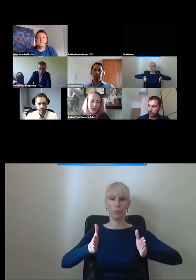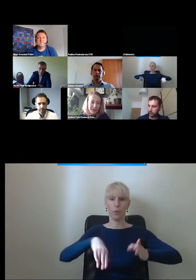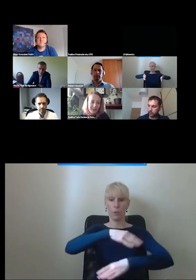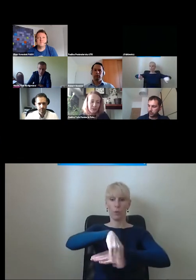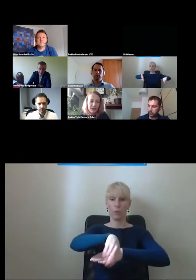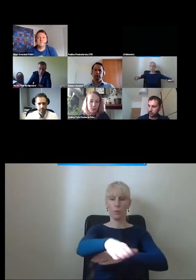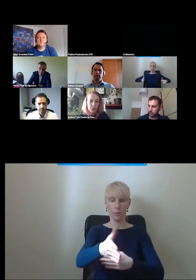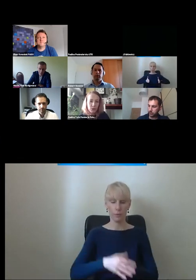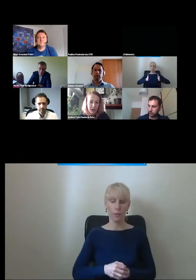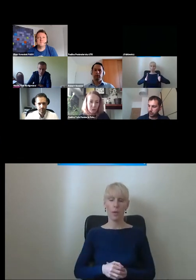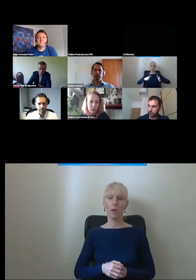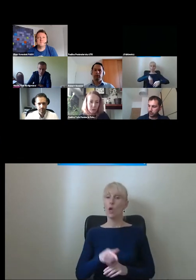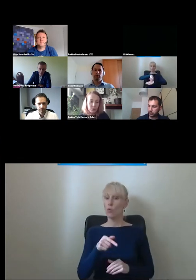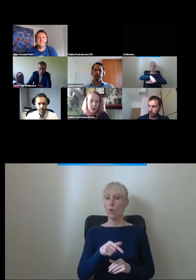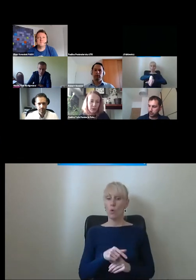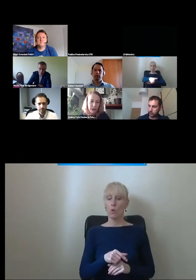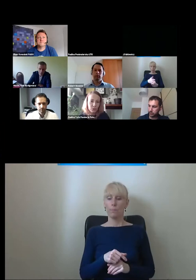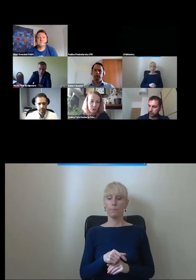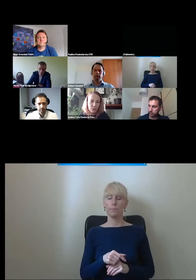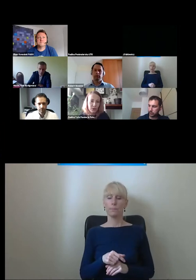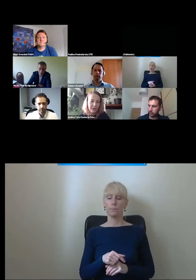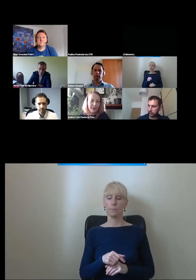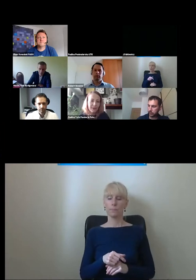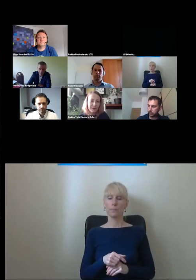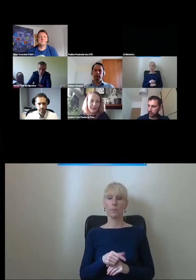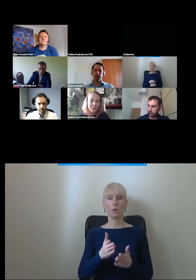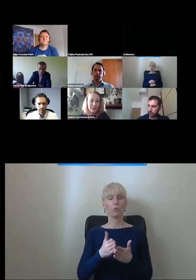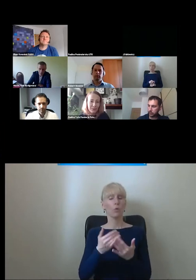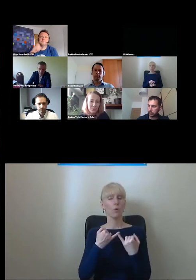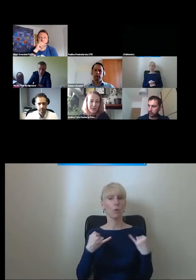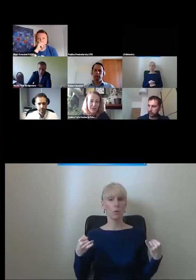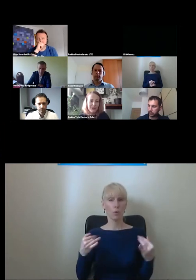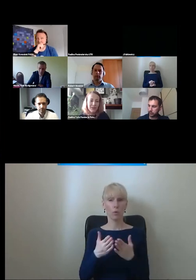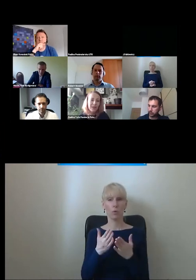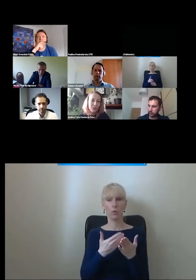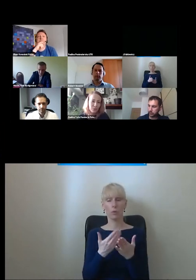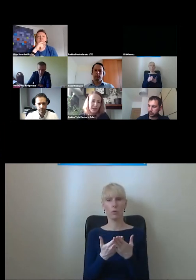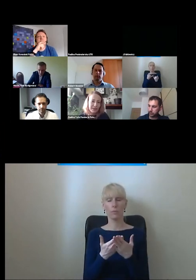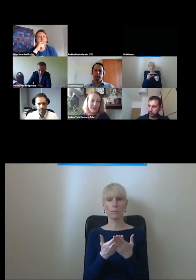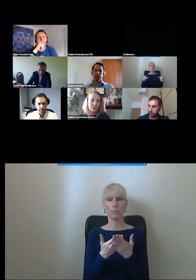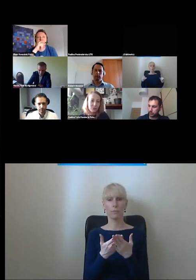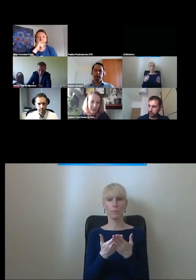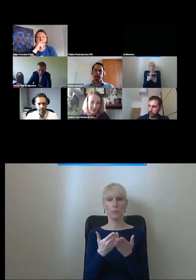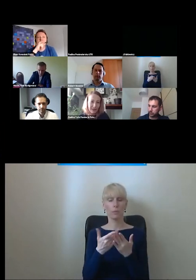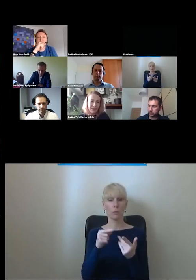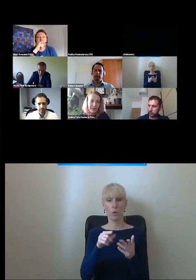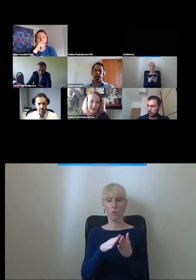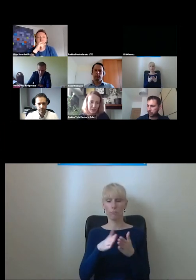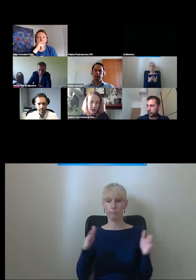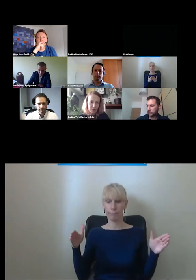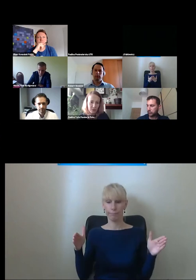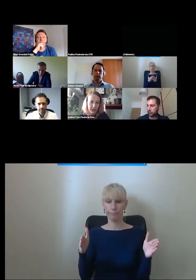Czasem na etapie użytkowania budynku pojawiają się różne elementy wyposażenia, dodatkowe utensylia, które nagle